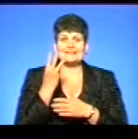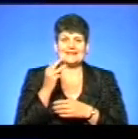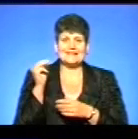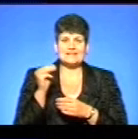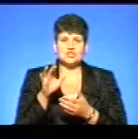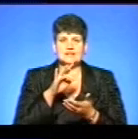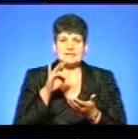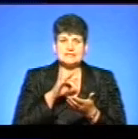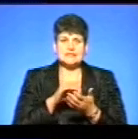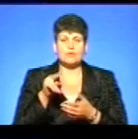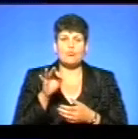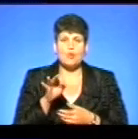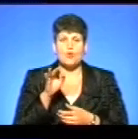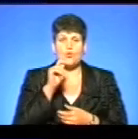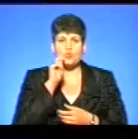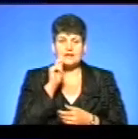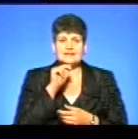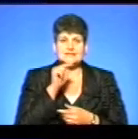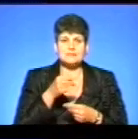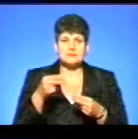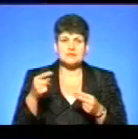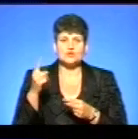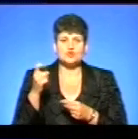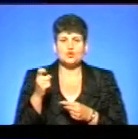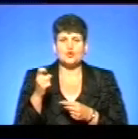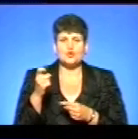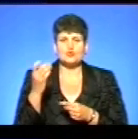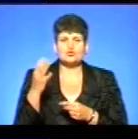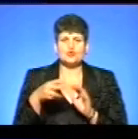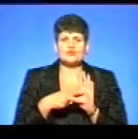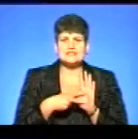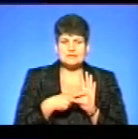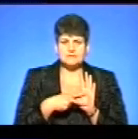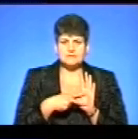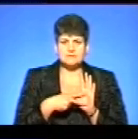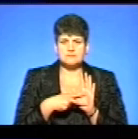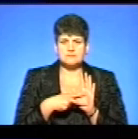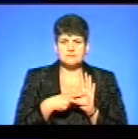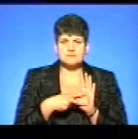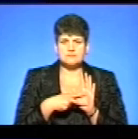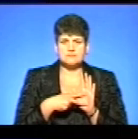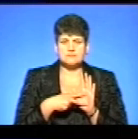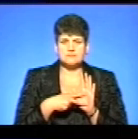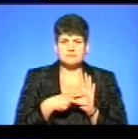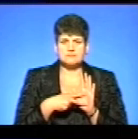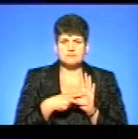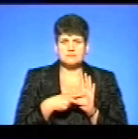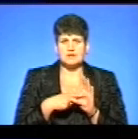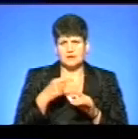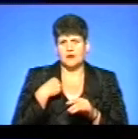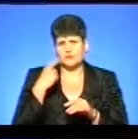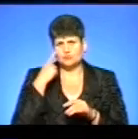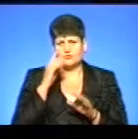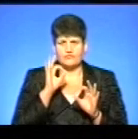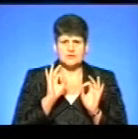приватної допомоги по Україні. З них укладена договора 147, якщо я не помиляюся. Тобто, я думаю, що все нормально.